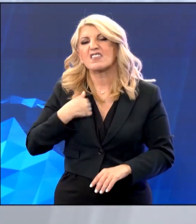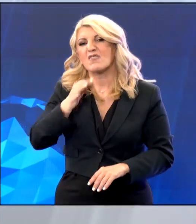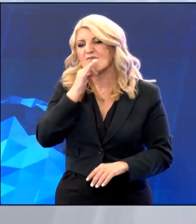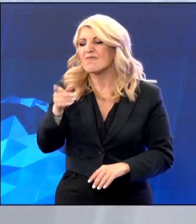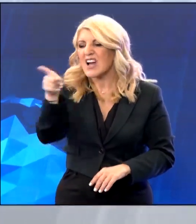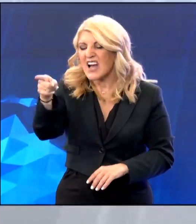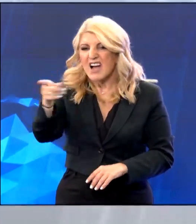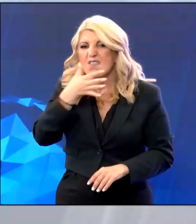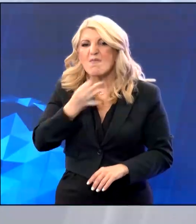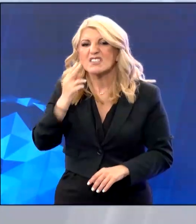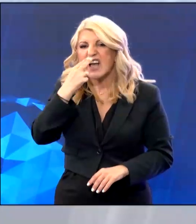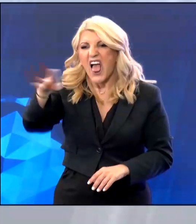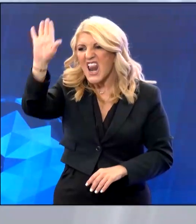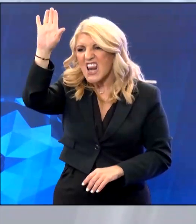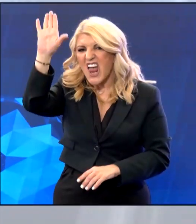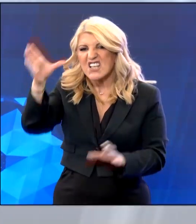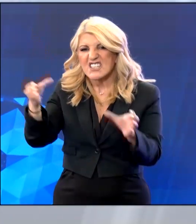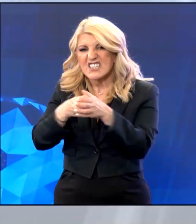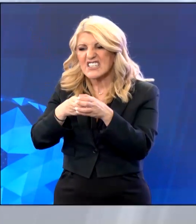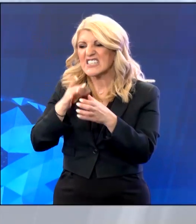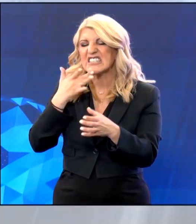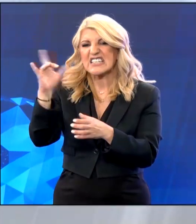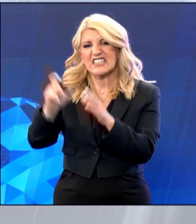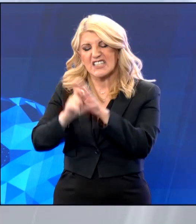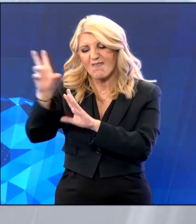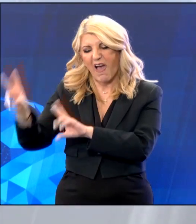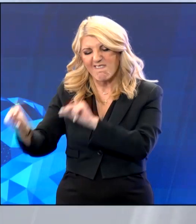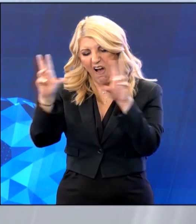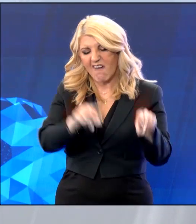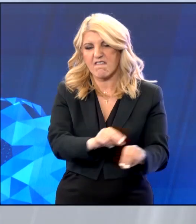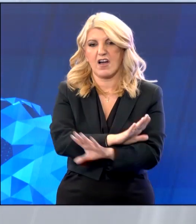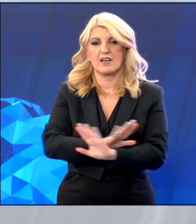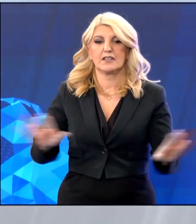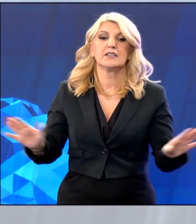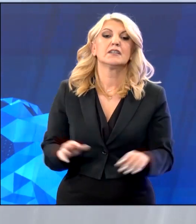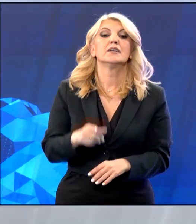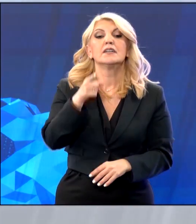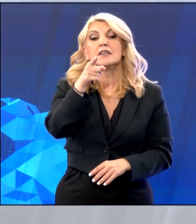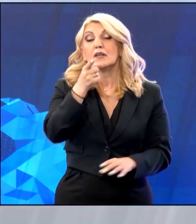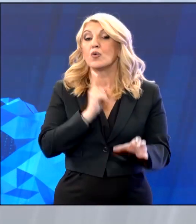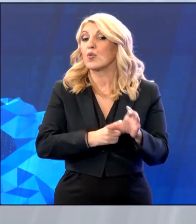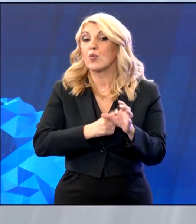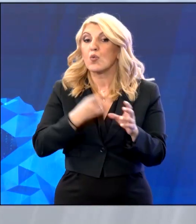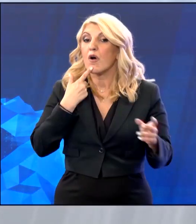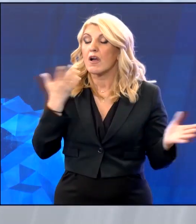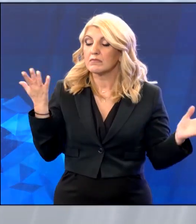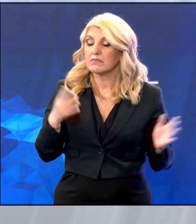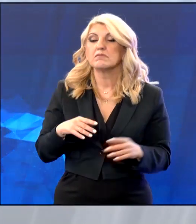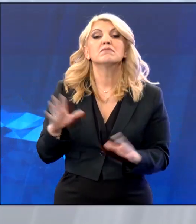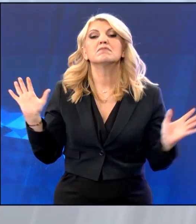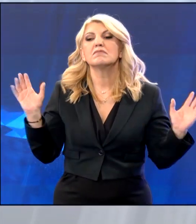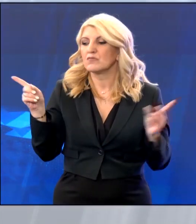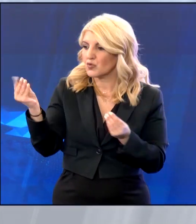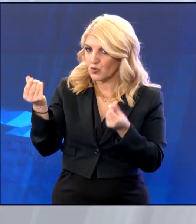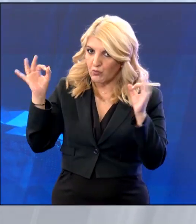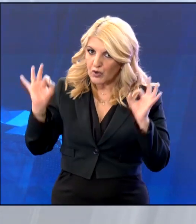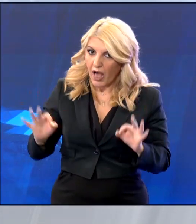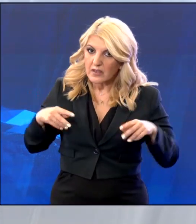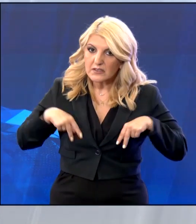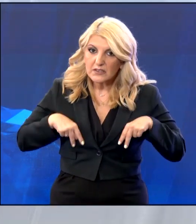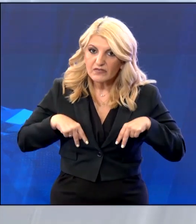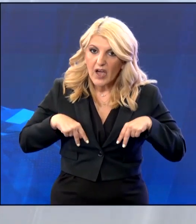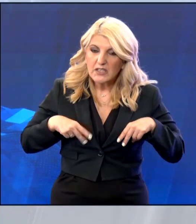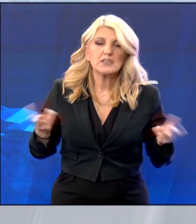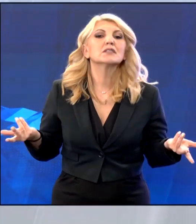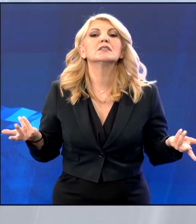και σήμερα. Επιβεβαιώνεται για μία ακόμα φορά ότι το αστικό κράτος και οι νόμοι του όχι μόνο δεν αντιμετωπίζουν το φασισμό, αλλά πολλές